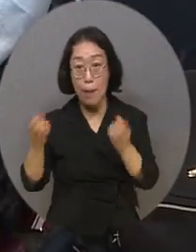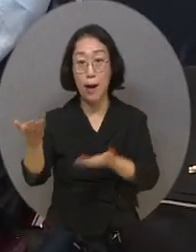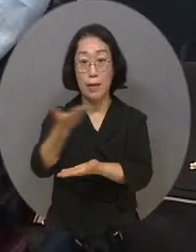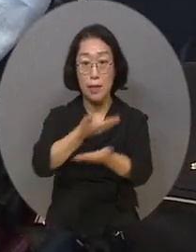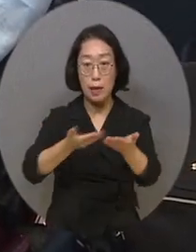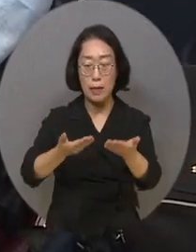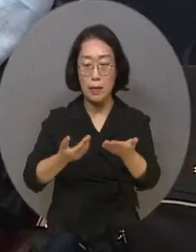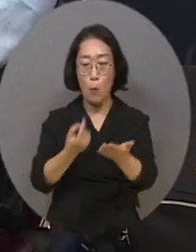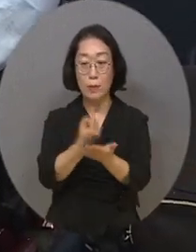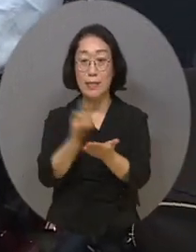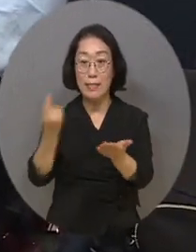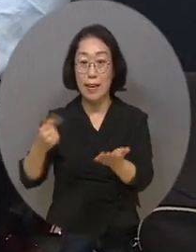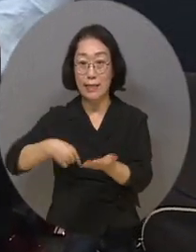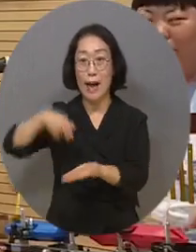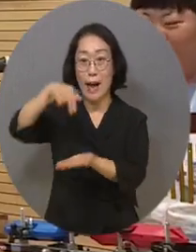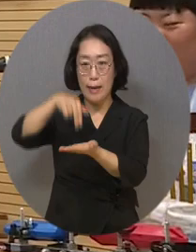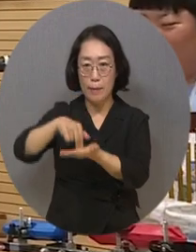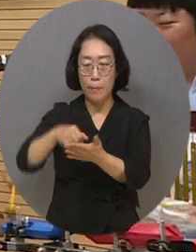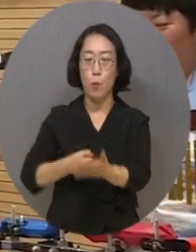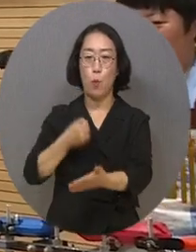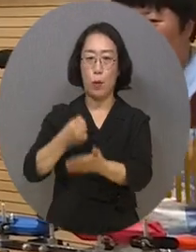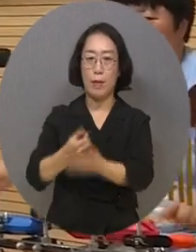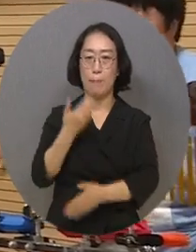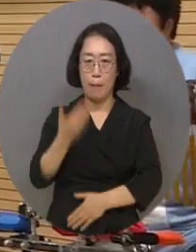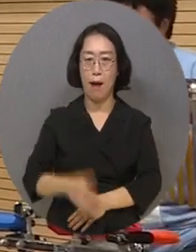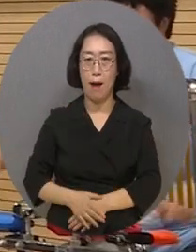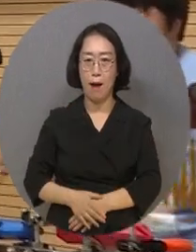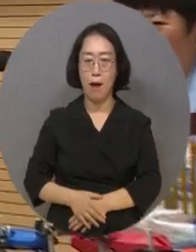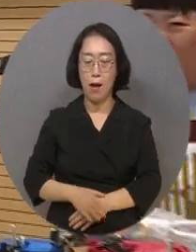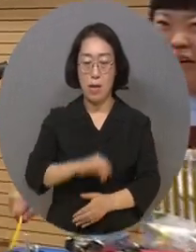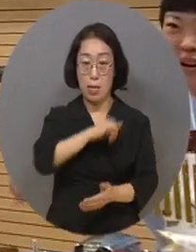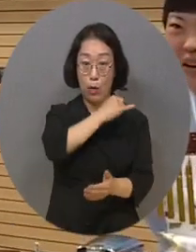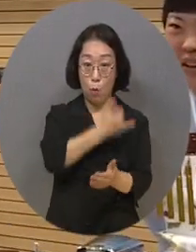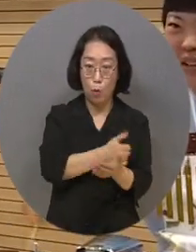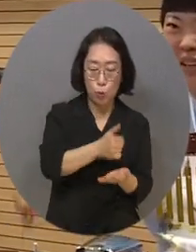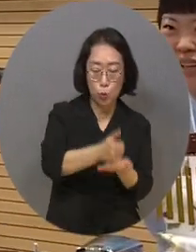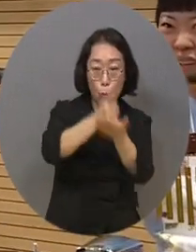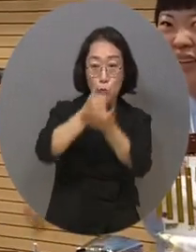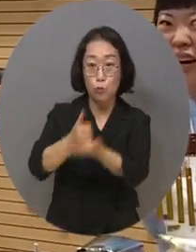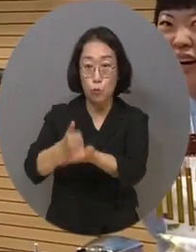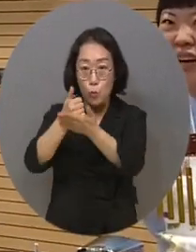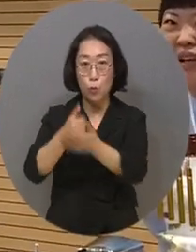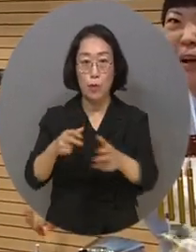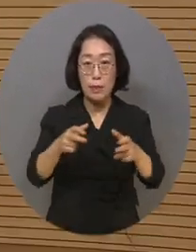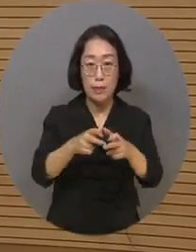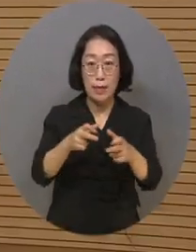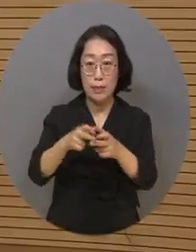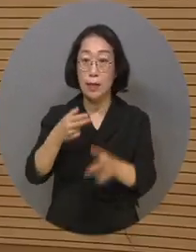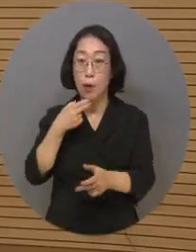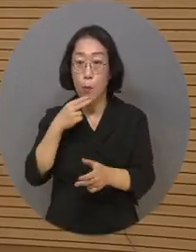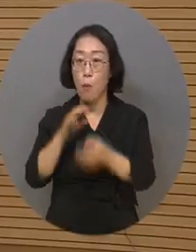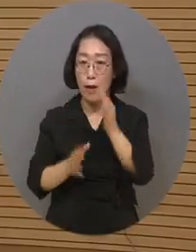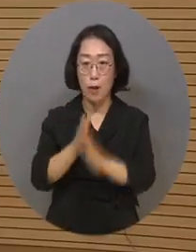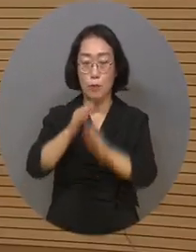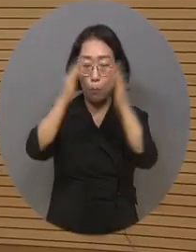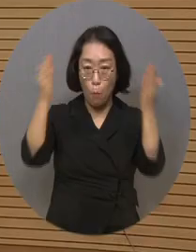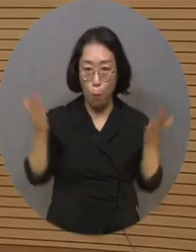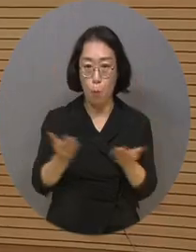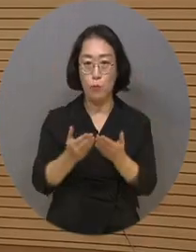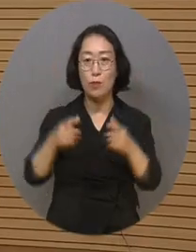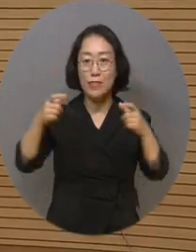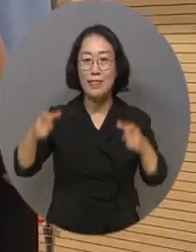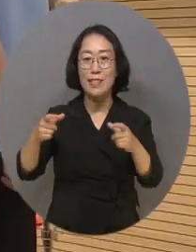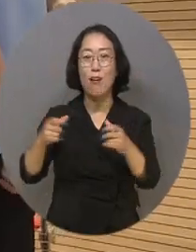대한 용기를 얻어갔습니다. 서로의 인권을 존중하고 장애인과 비장애인 모두가 당당한 주민으로